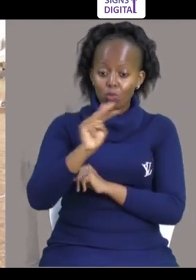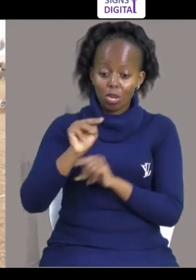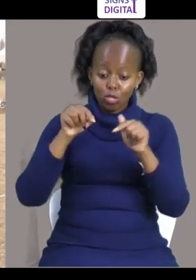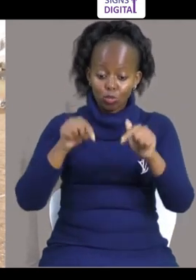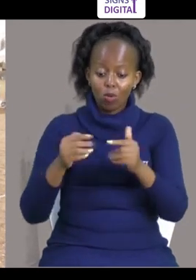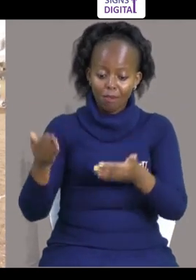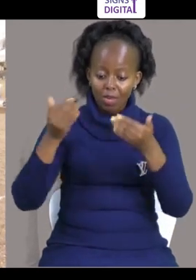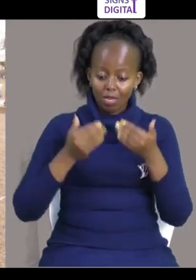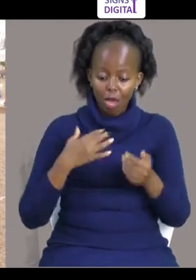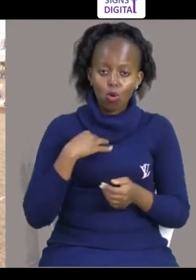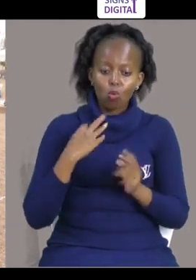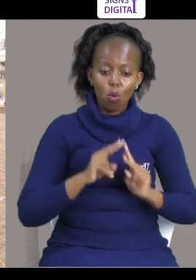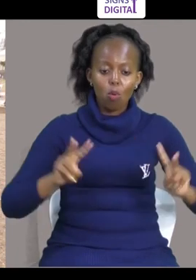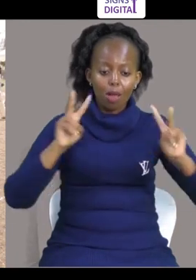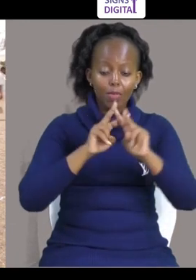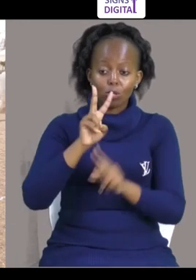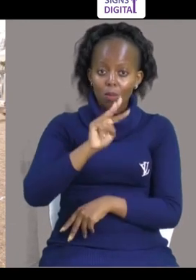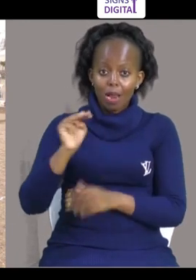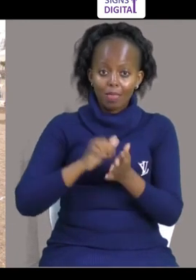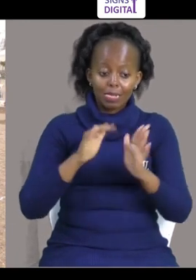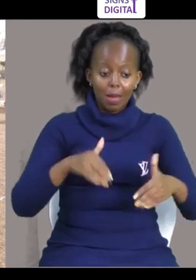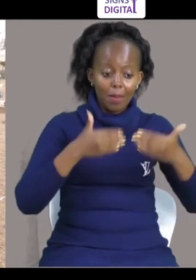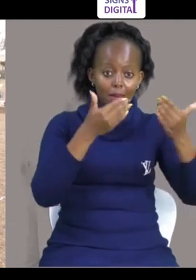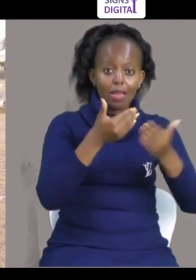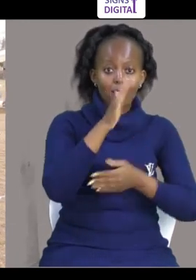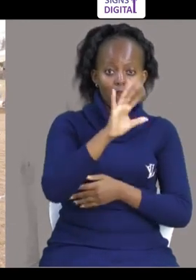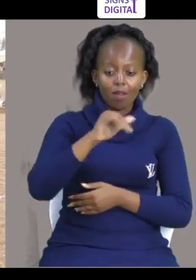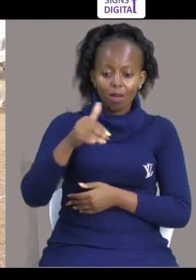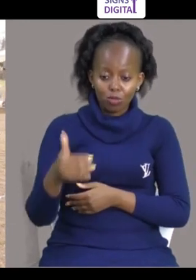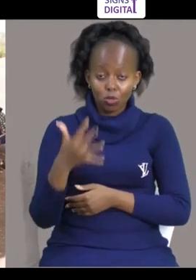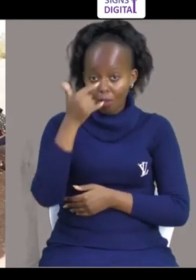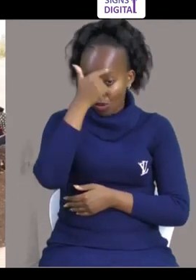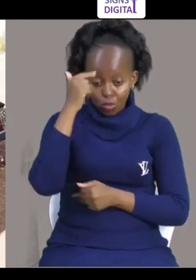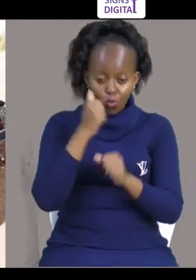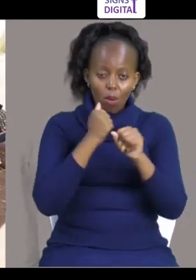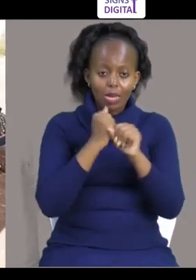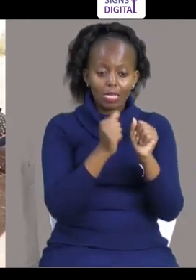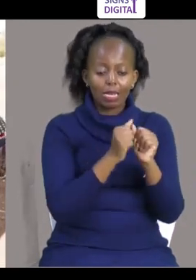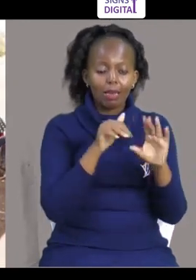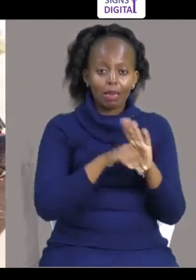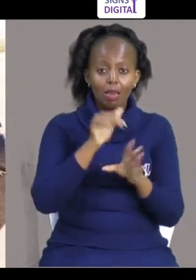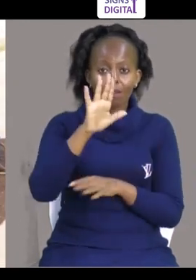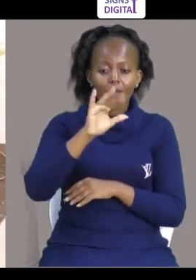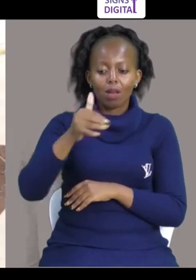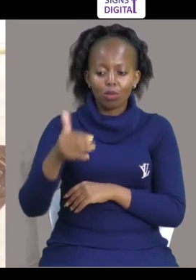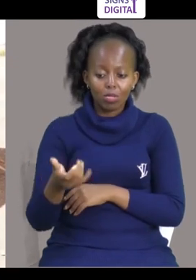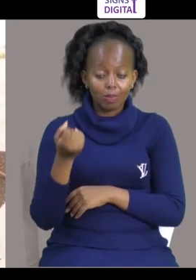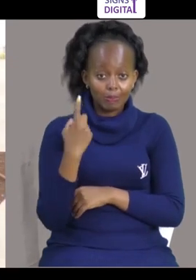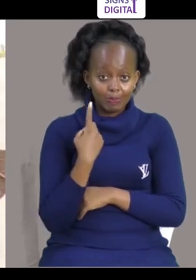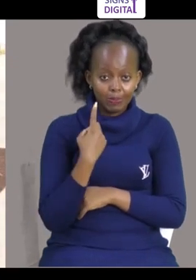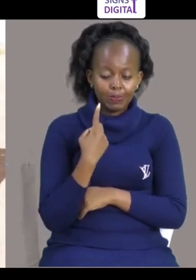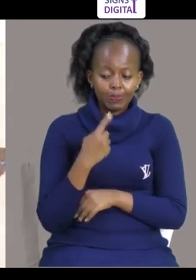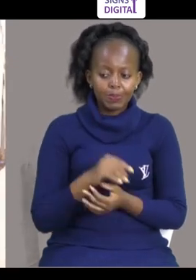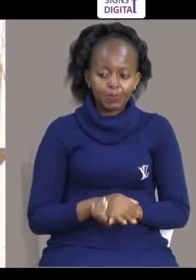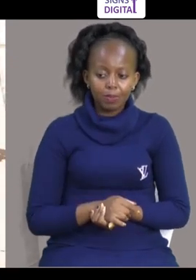This Yome Nipatia Nguwa Za Milioni Mbili Ambazo Nitapeana Kwa Kauti Kama Tano Mana Tunapanya Kazi Kwa Kauti Tano